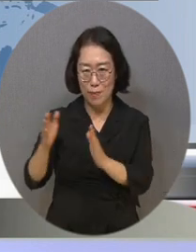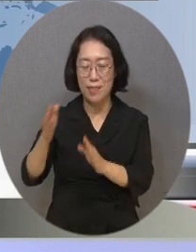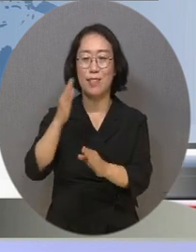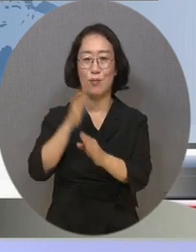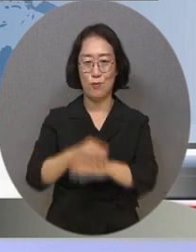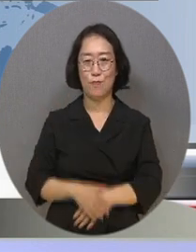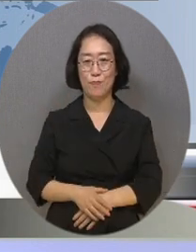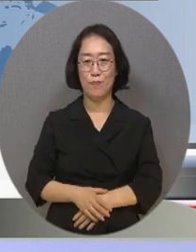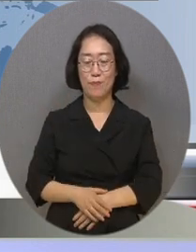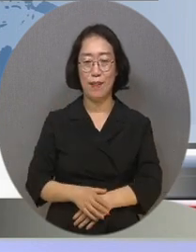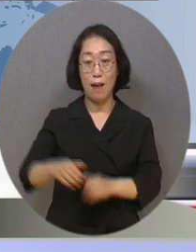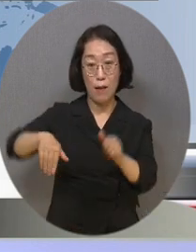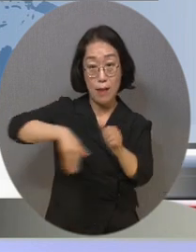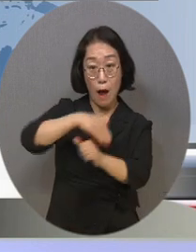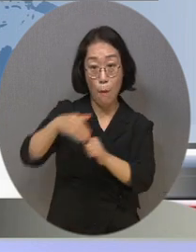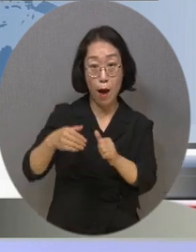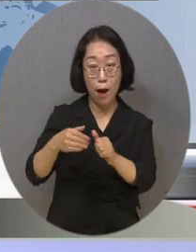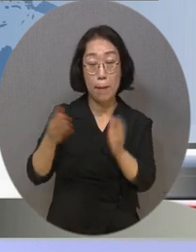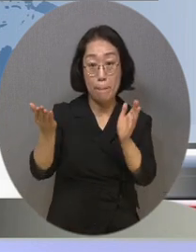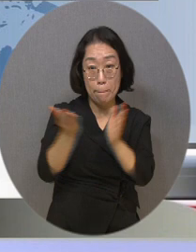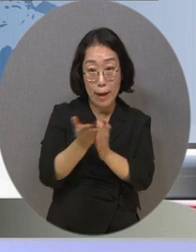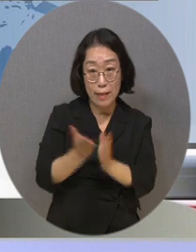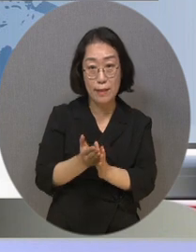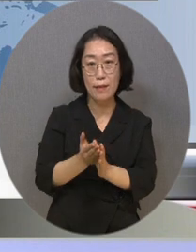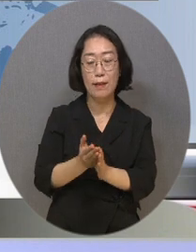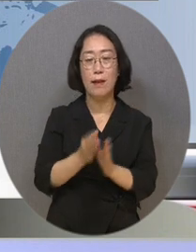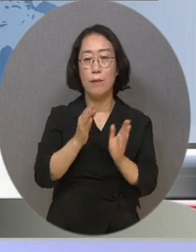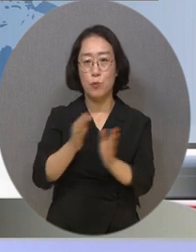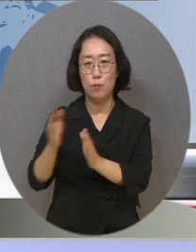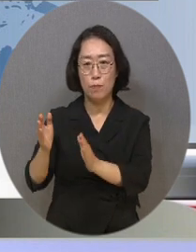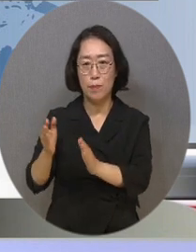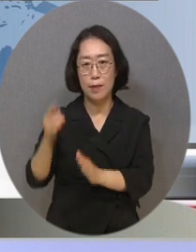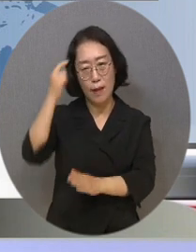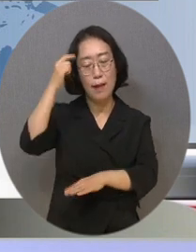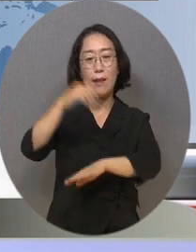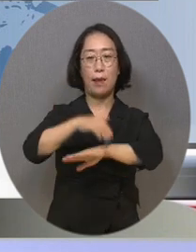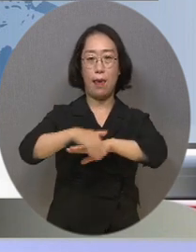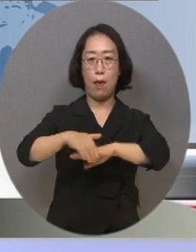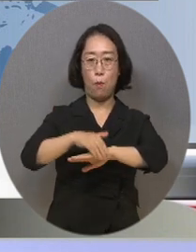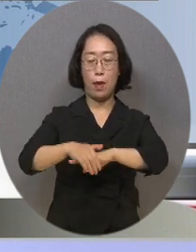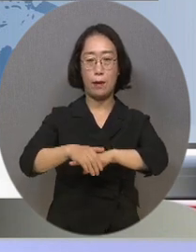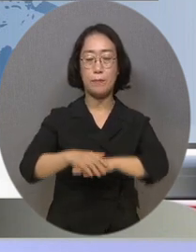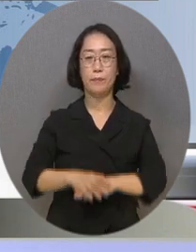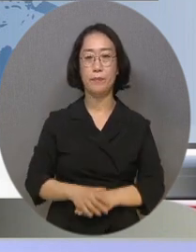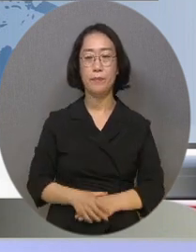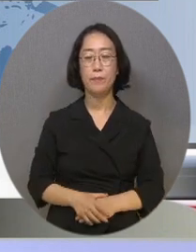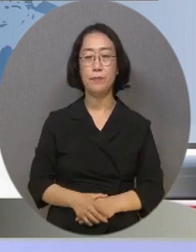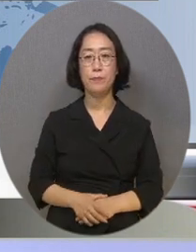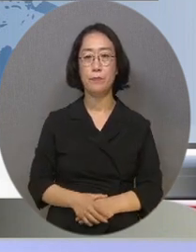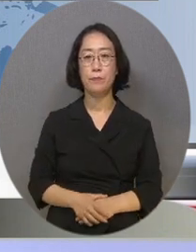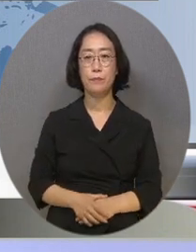생생한 목소리를 나누며 현장 중심의 대책을 마련한다는 계획인데요. 정유정 기자입니다.